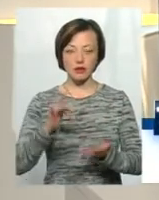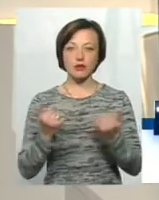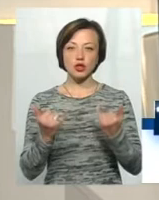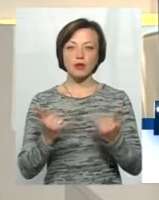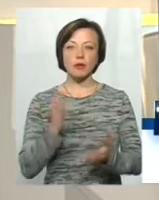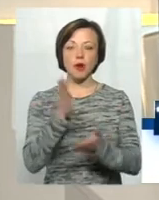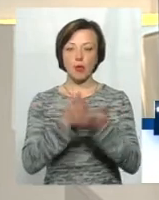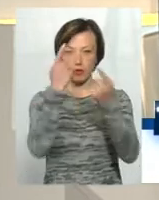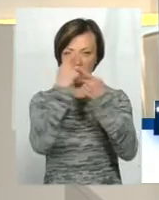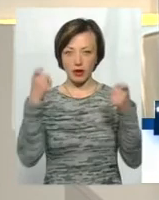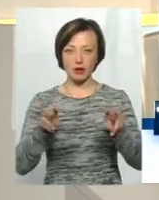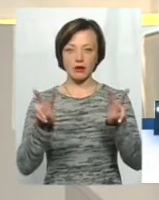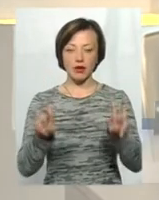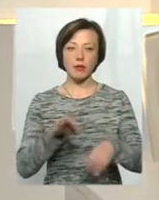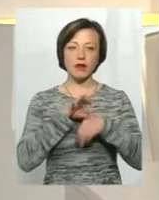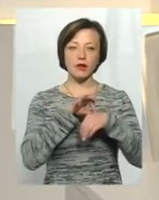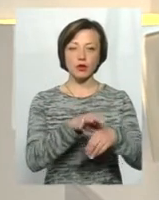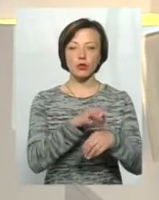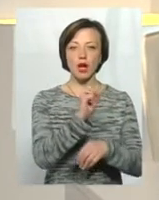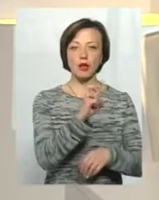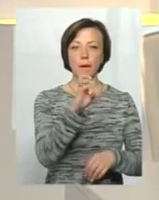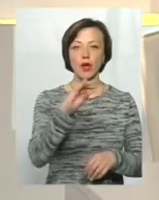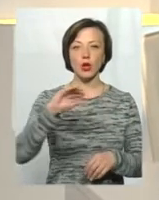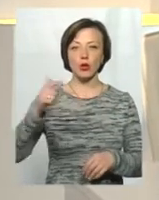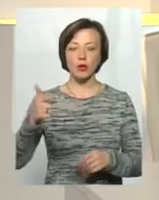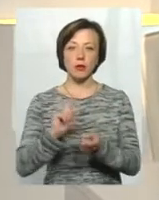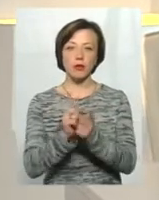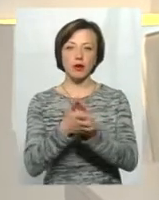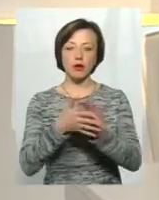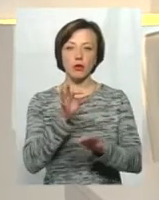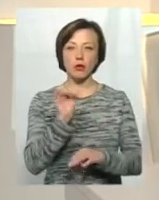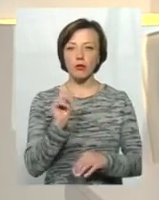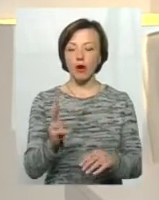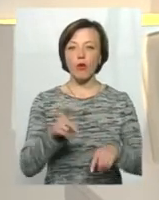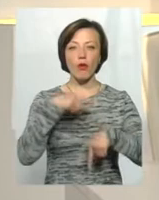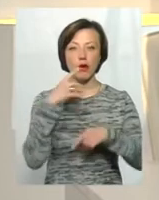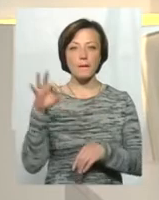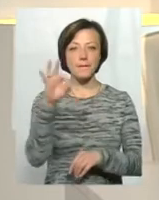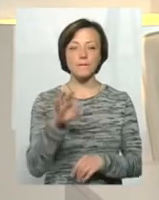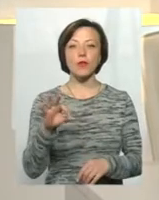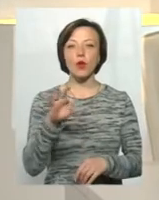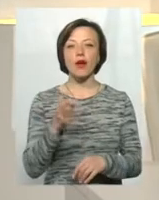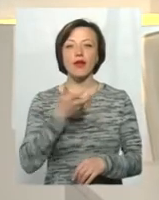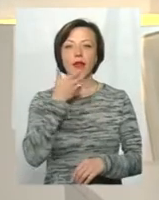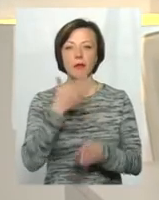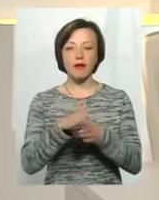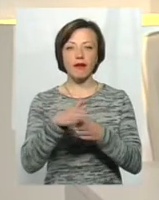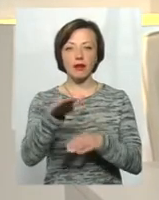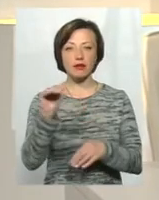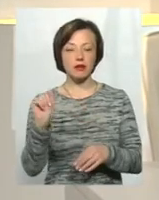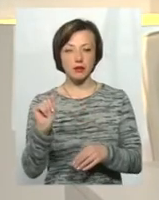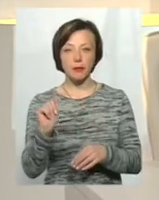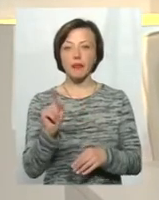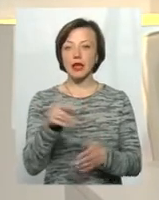часі в прямому ефірі тема. Я Анна Бендюк, перекладна жестову умову Ольга Рабак. І нині ми говоримо про теплі кредити. В той час,